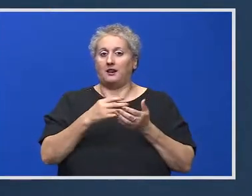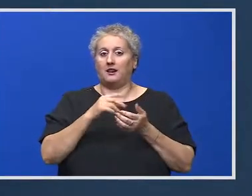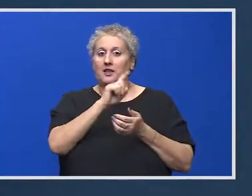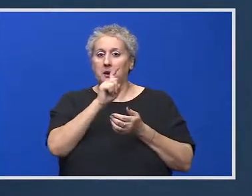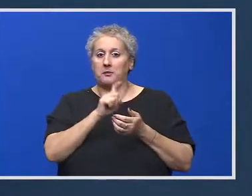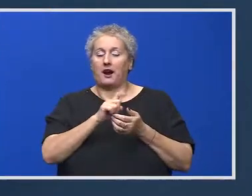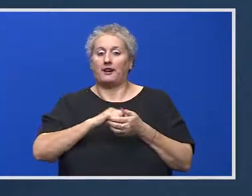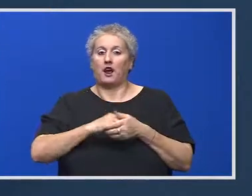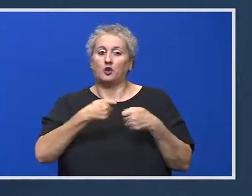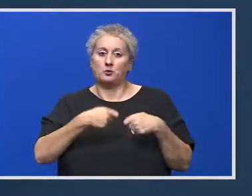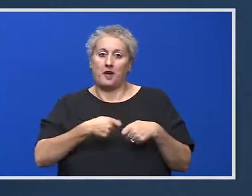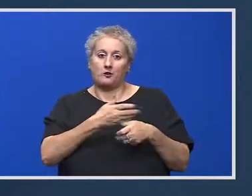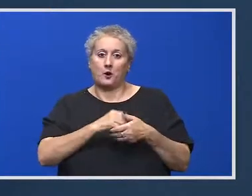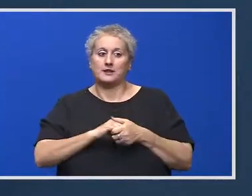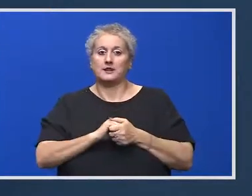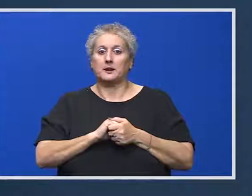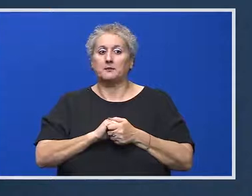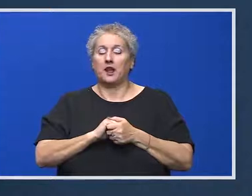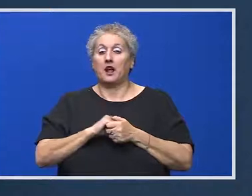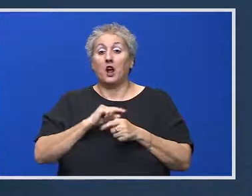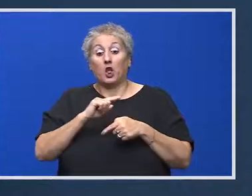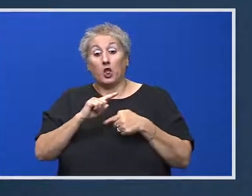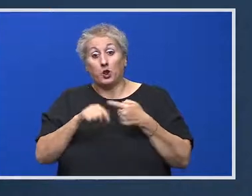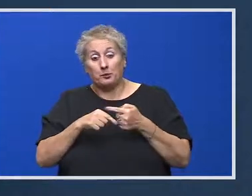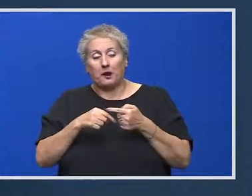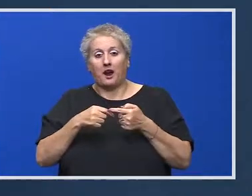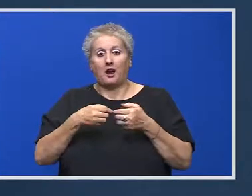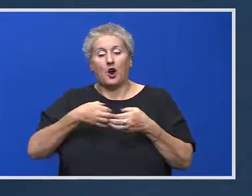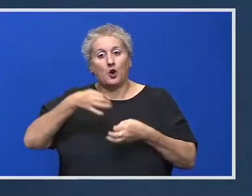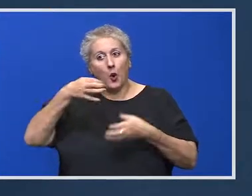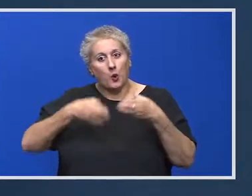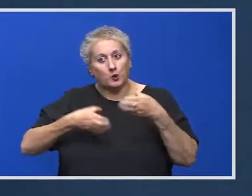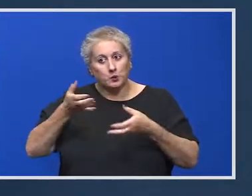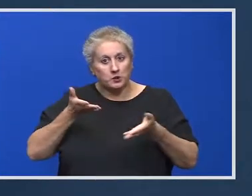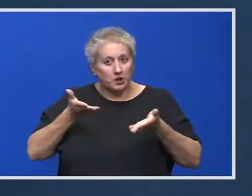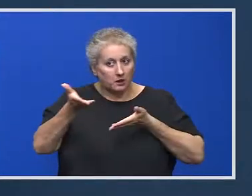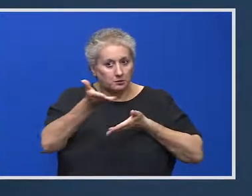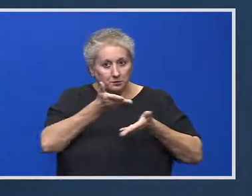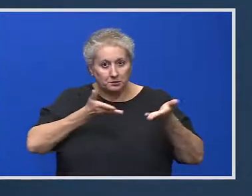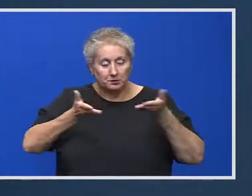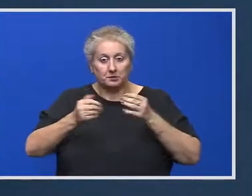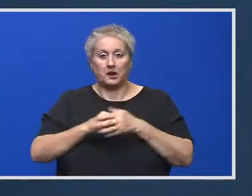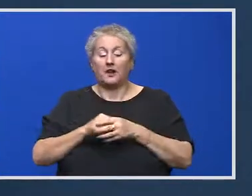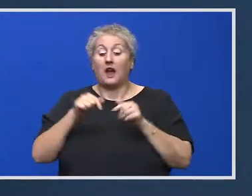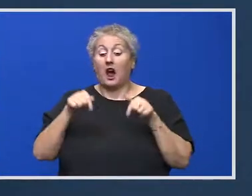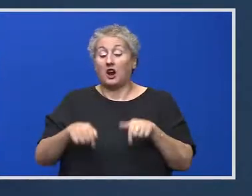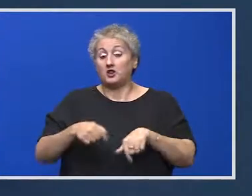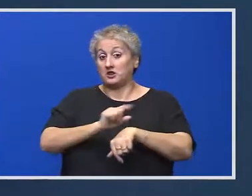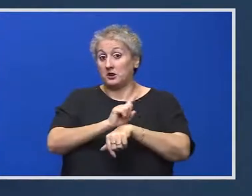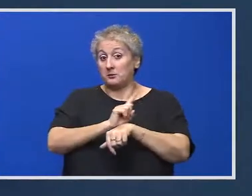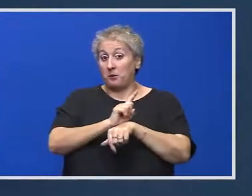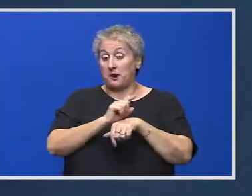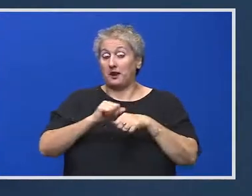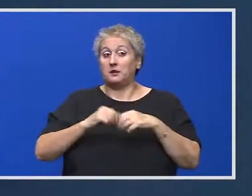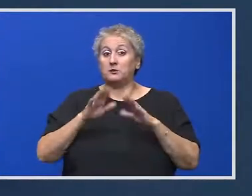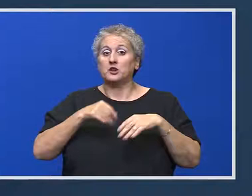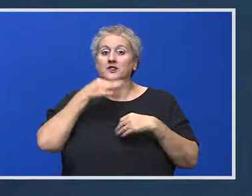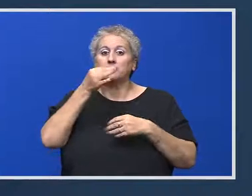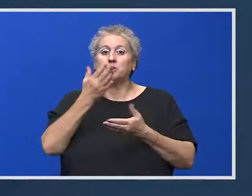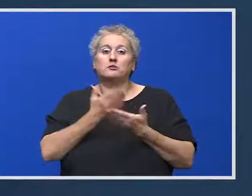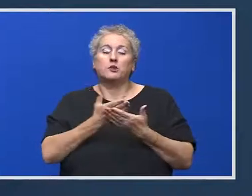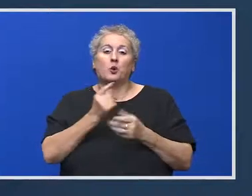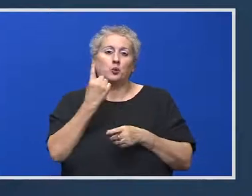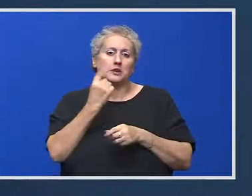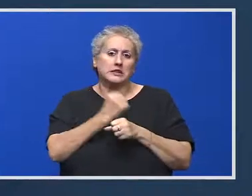la întrebările dumneavoastră, mai apoi consultările din luniunea octombrie și noiembrie. În acest moment pot să vă spun următorul lucru